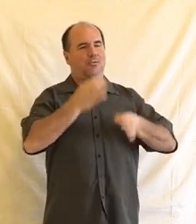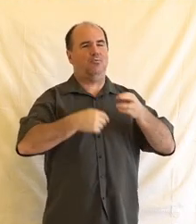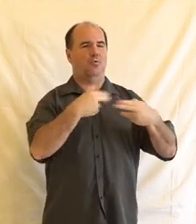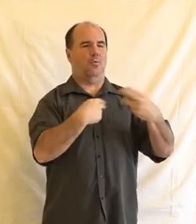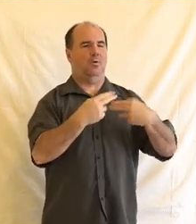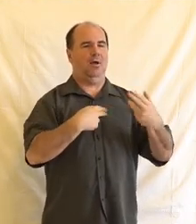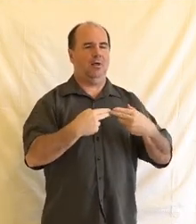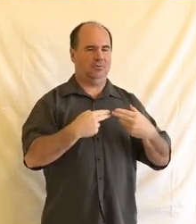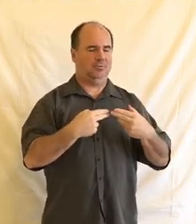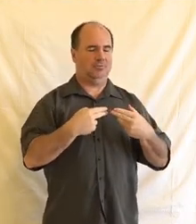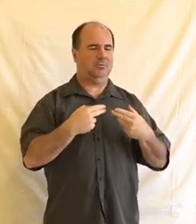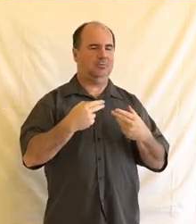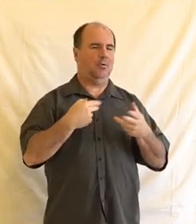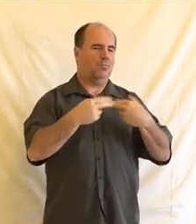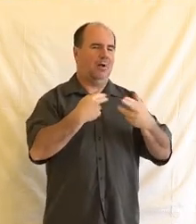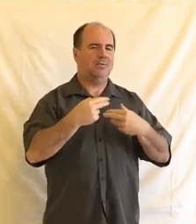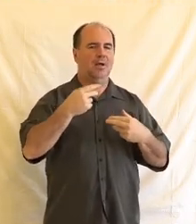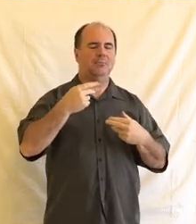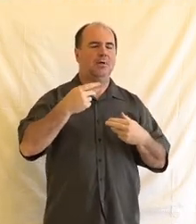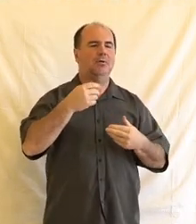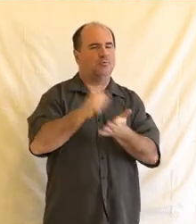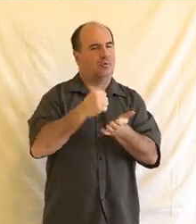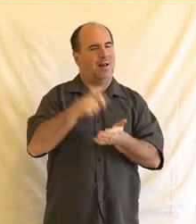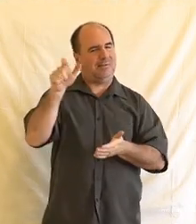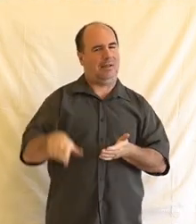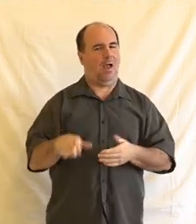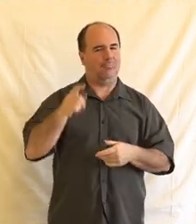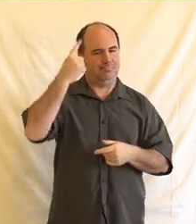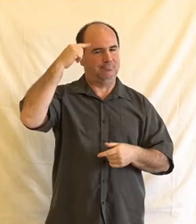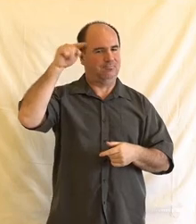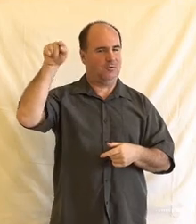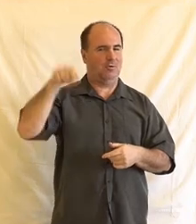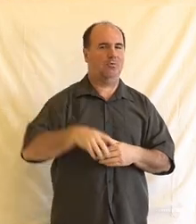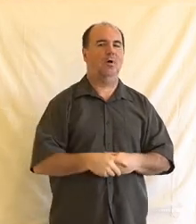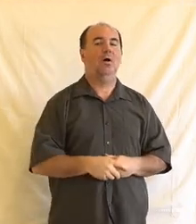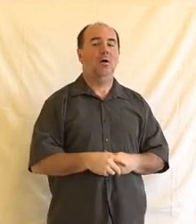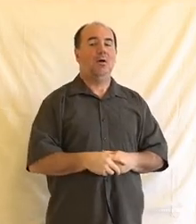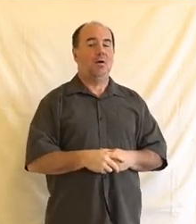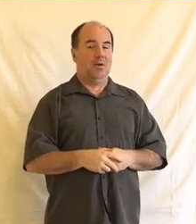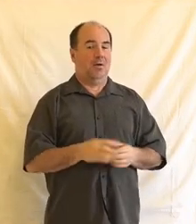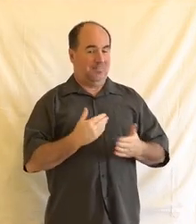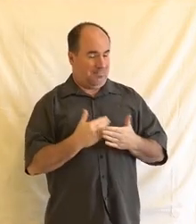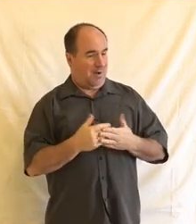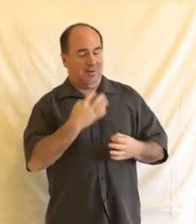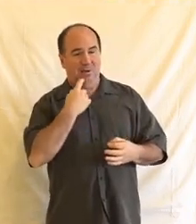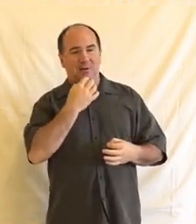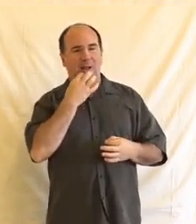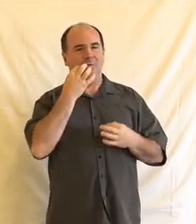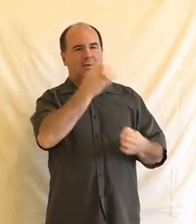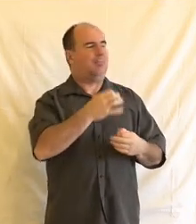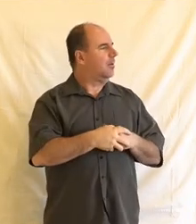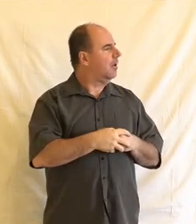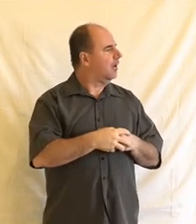trošičku odklonit a dotknout se jednoho projevu digitalizace, který se týká práva na lidskou důstojnost a autonomie lidského jednání.